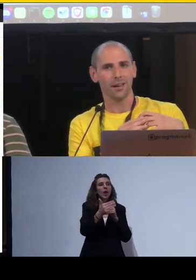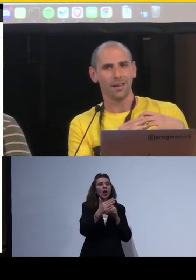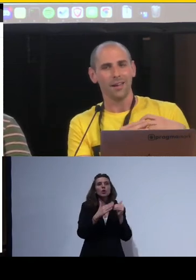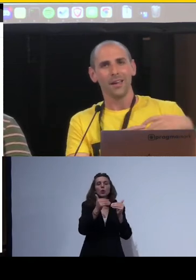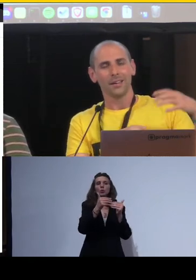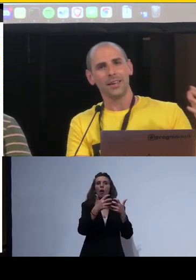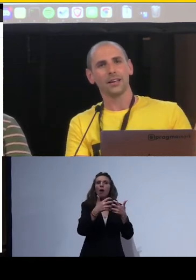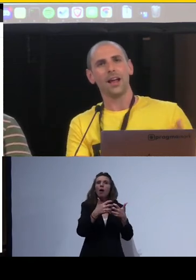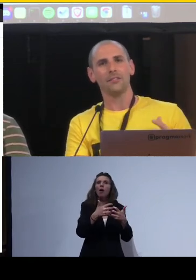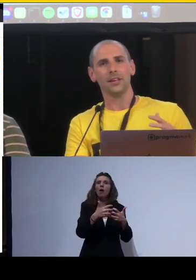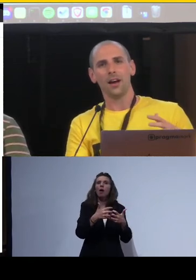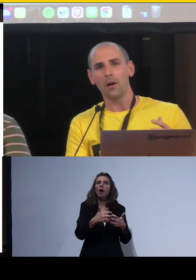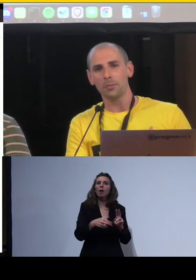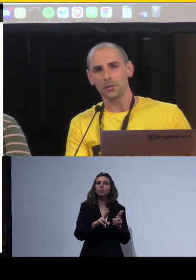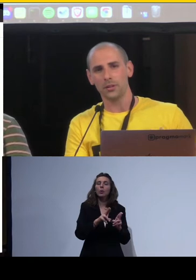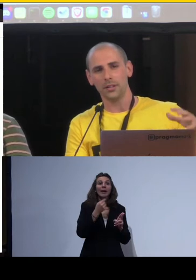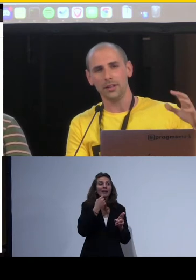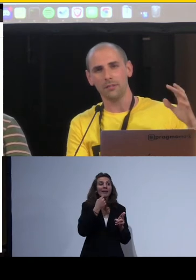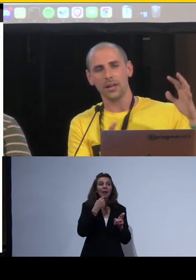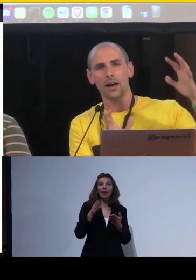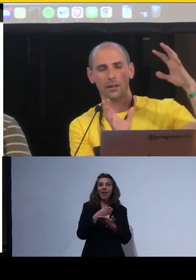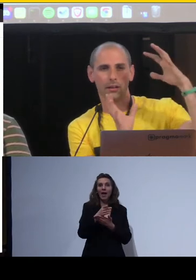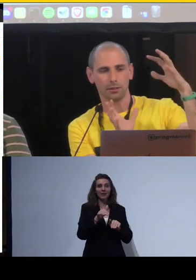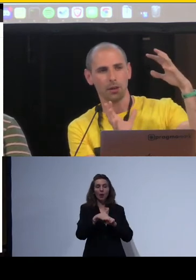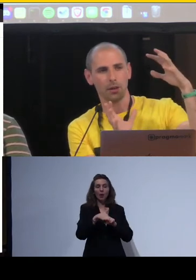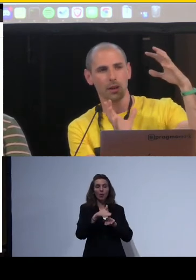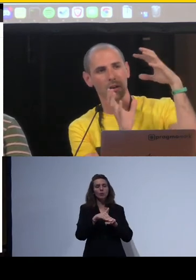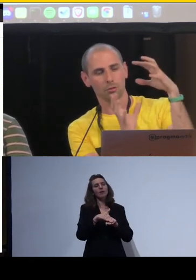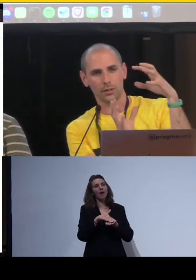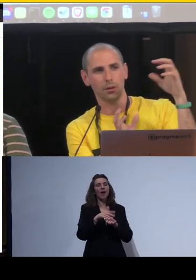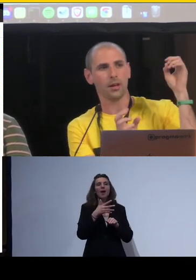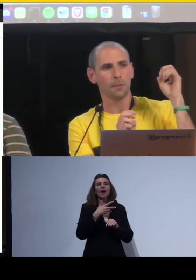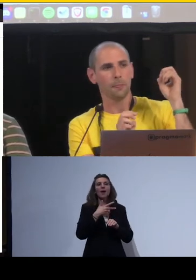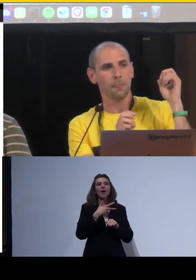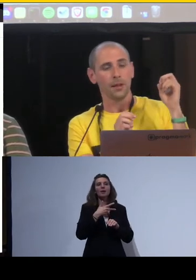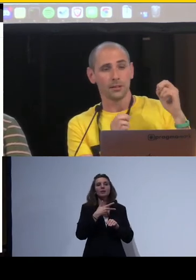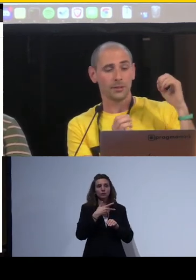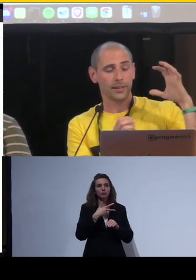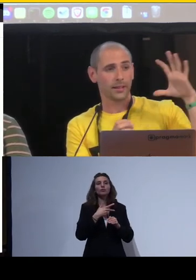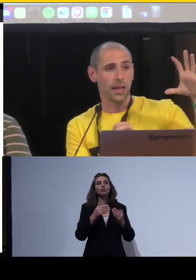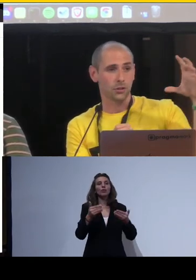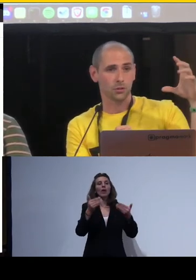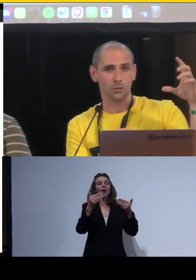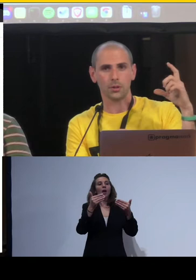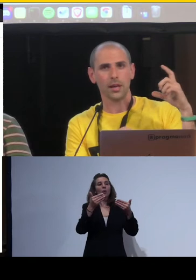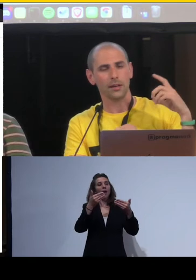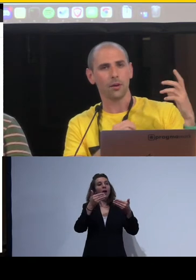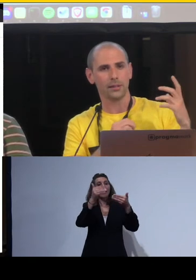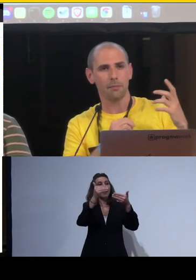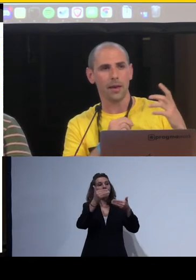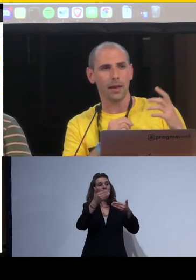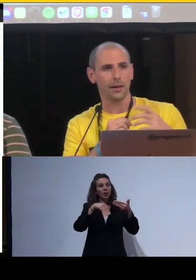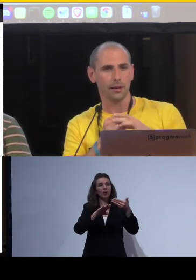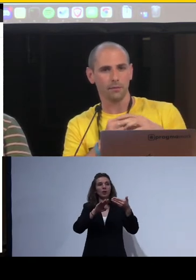quindi chi anche naviga ha un'impressione di navigare in categoria, sotto categoria, ti mantiene delle section, quindi anche